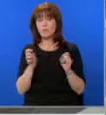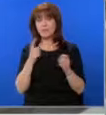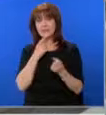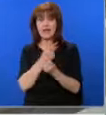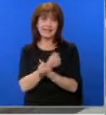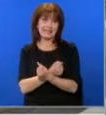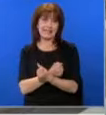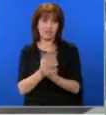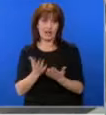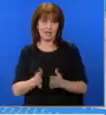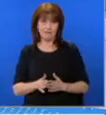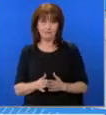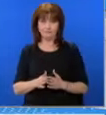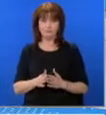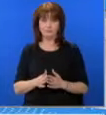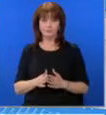задържани.